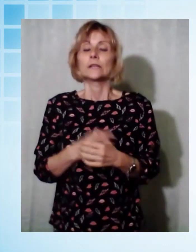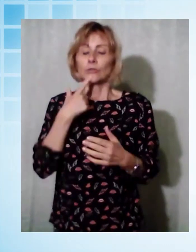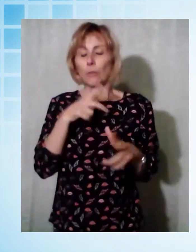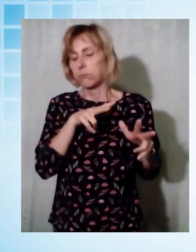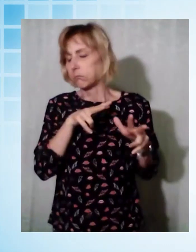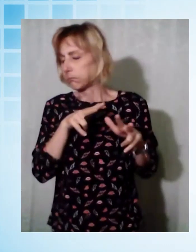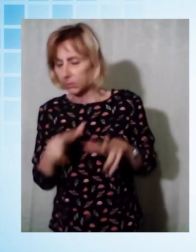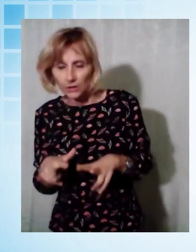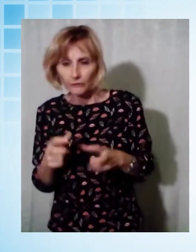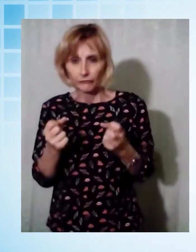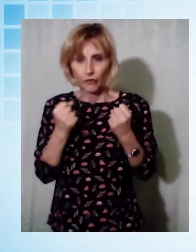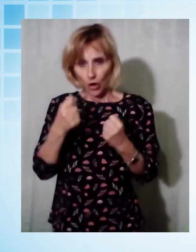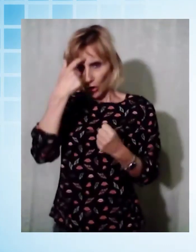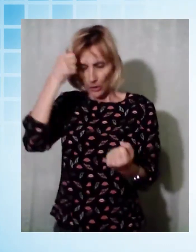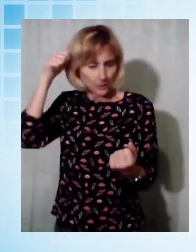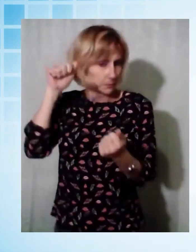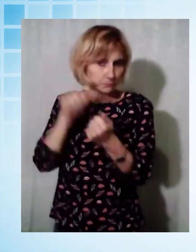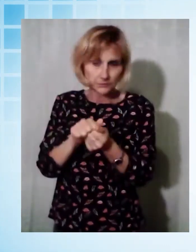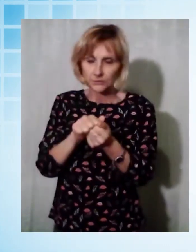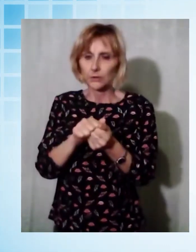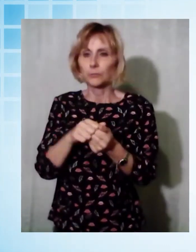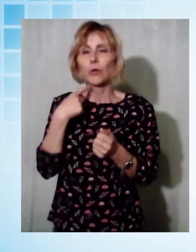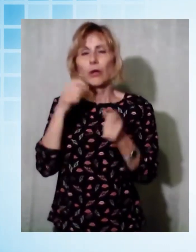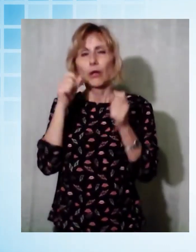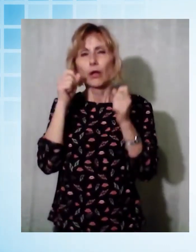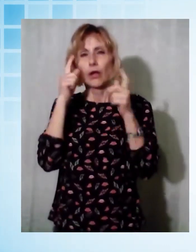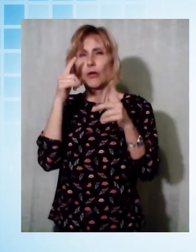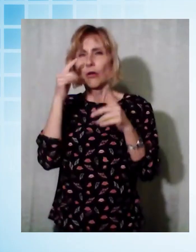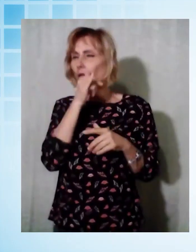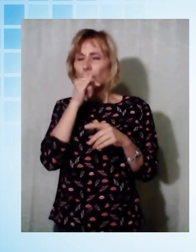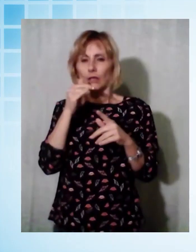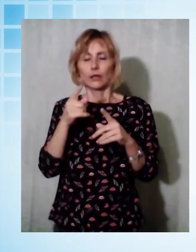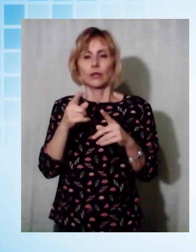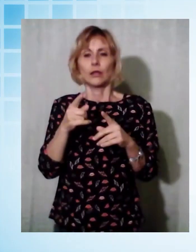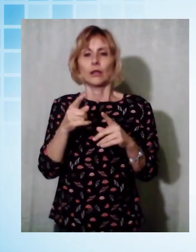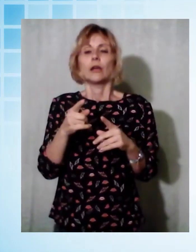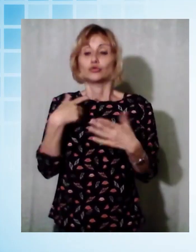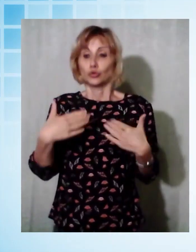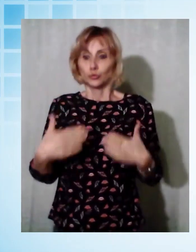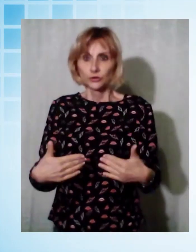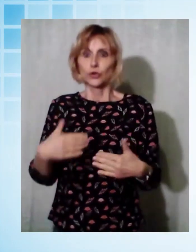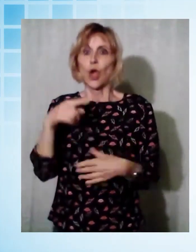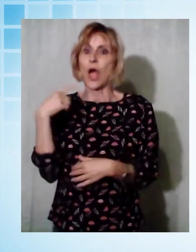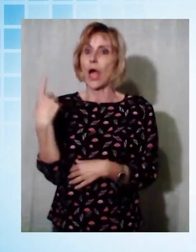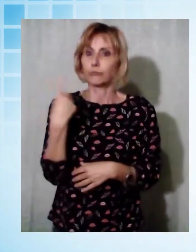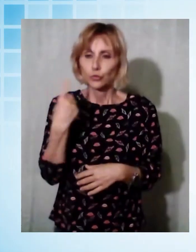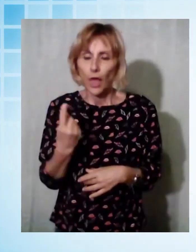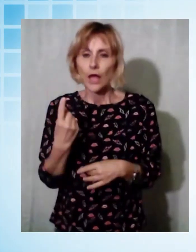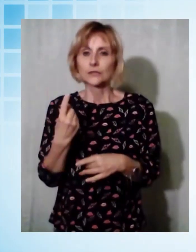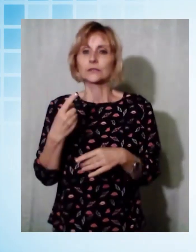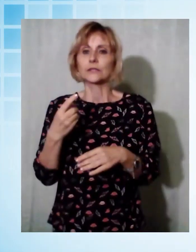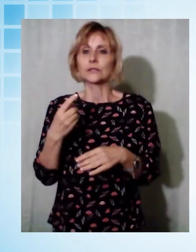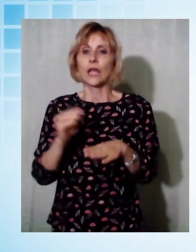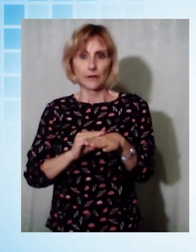riportato un trauma cranico con perdita di conoscenza. Subito sono stati inviati ambulanze infermeristica e con